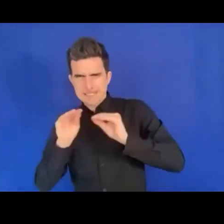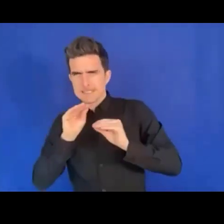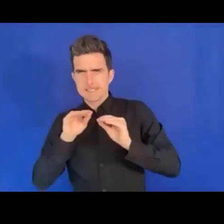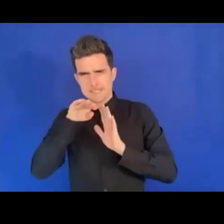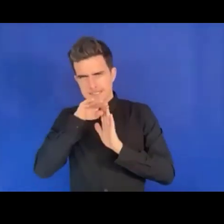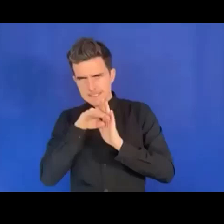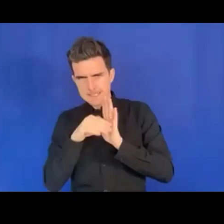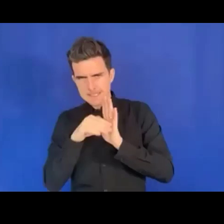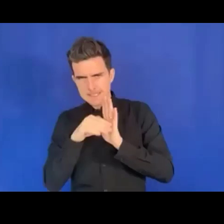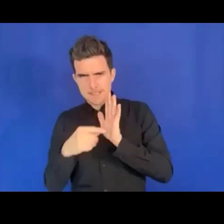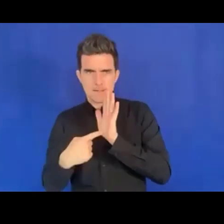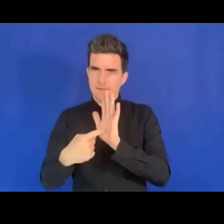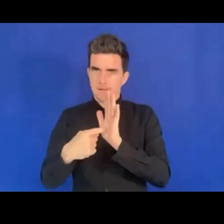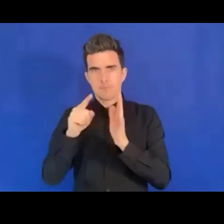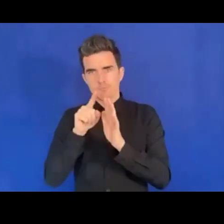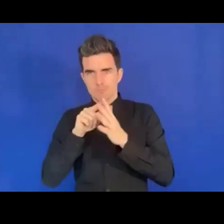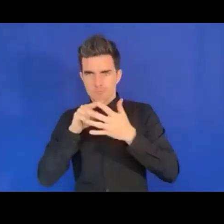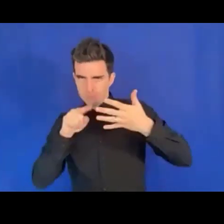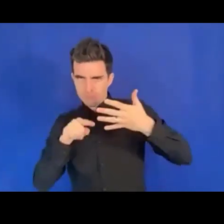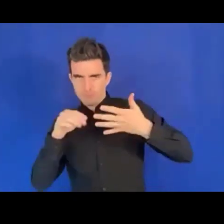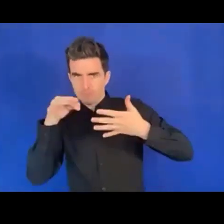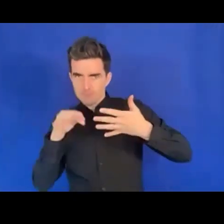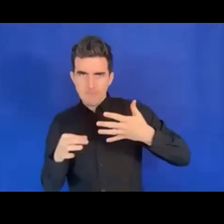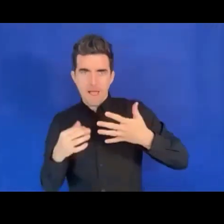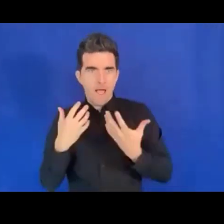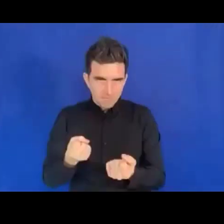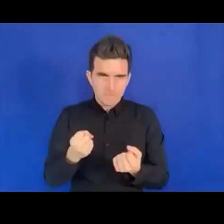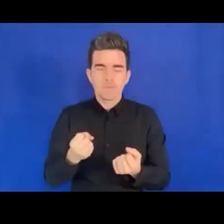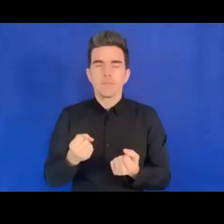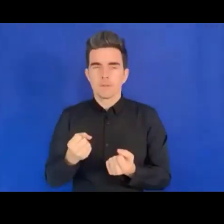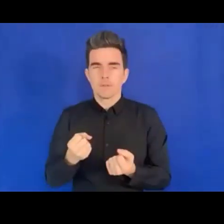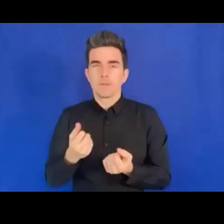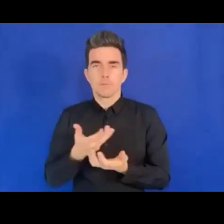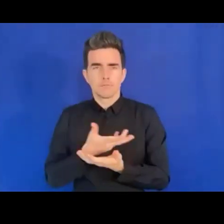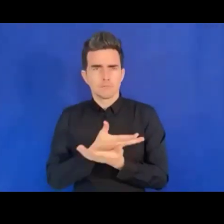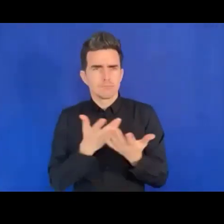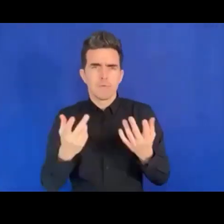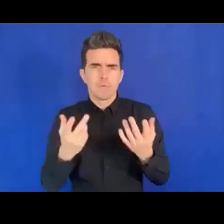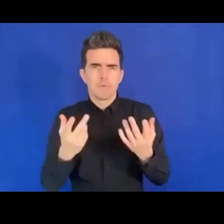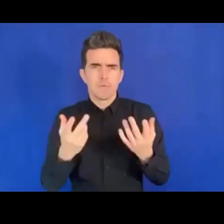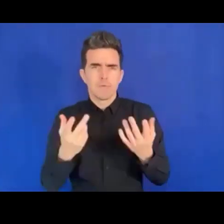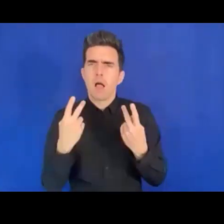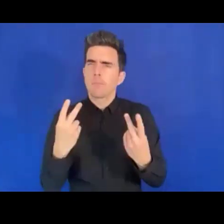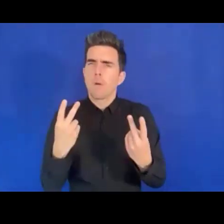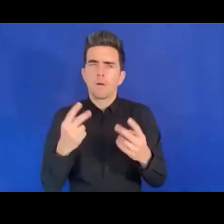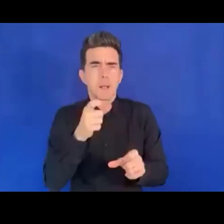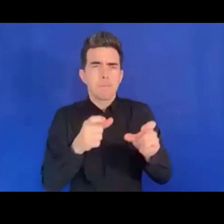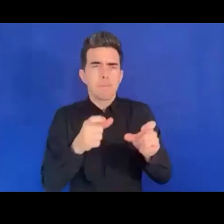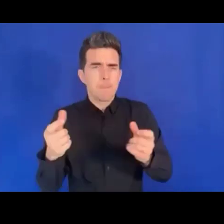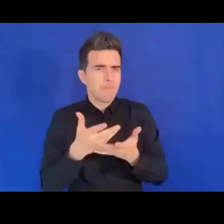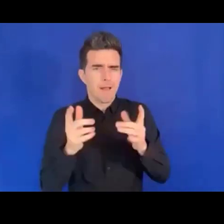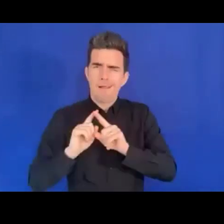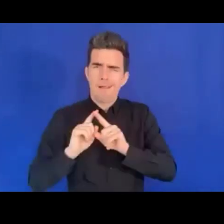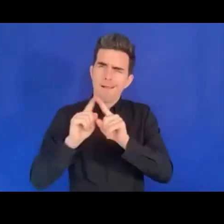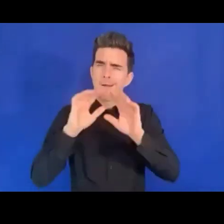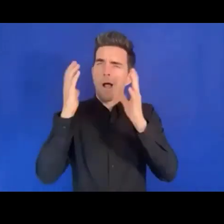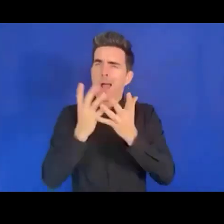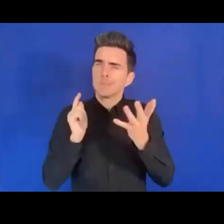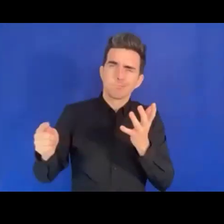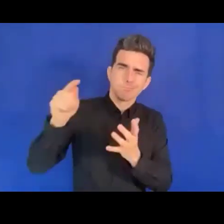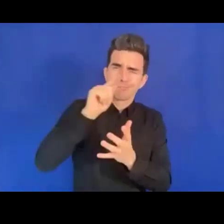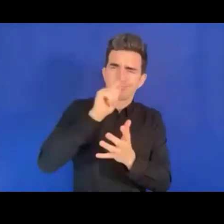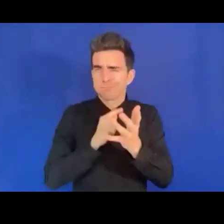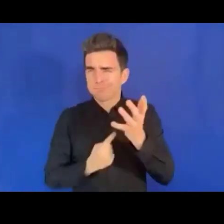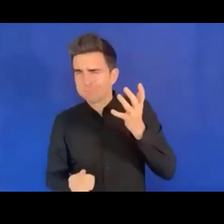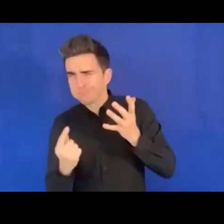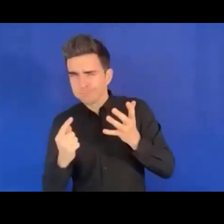donc un groupe de personnes importantes issus des quatre coins du monde, notamment de l'Amérique latine et